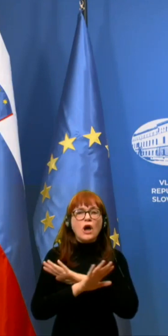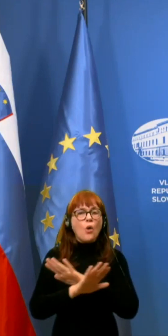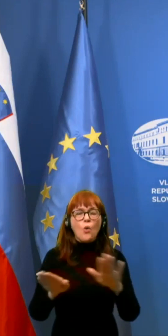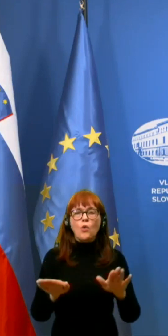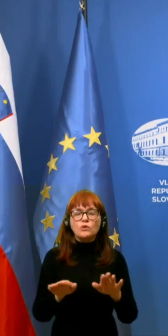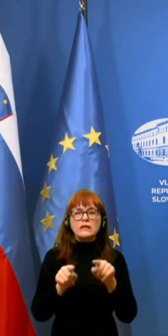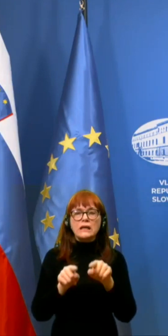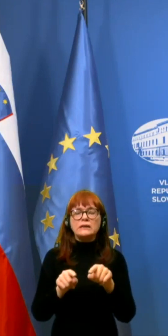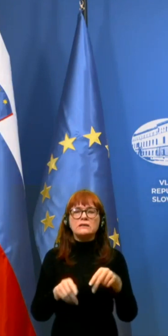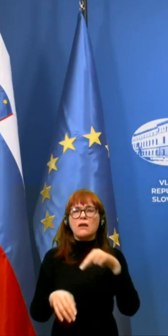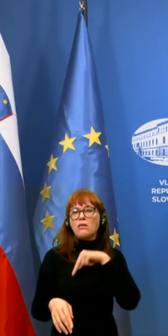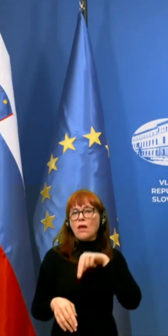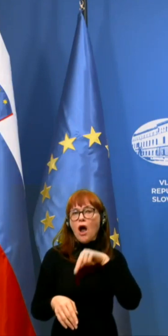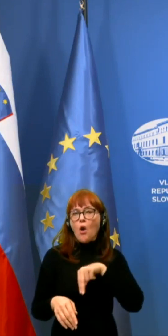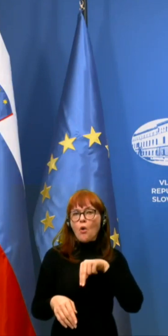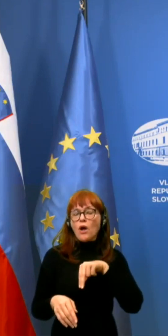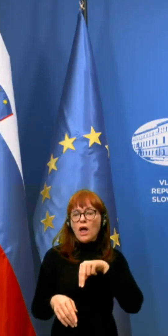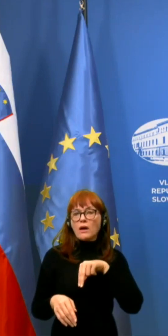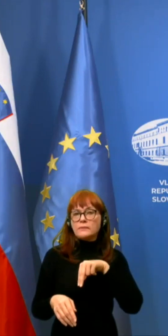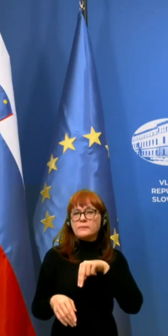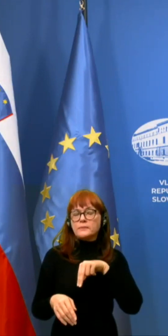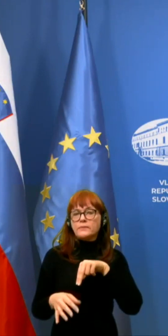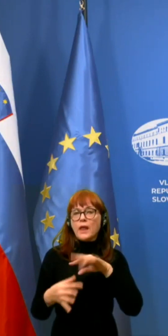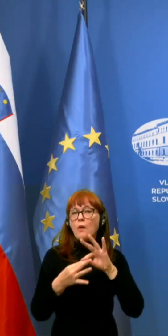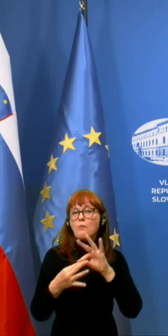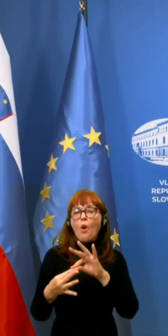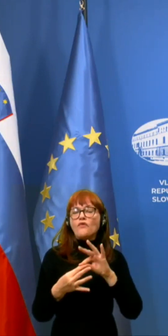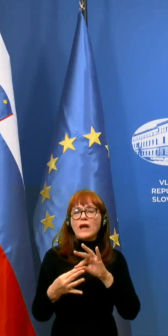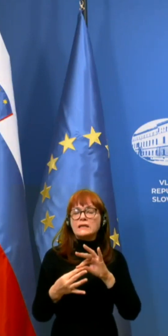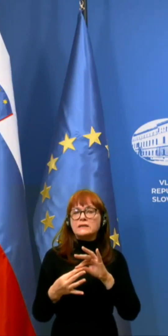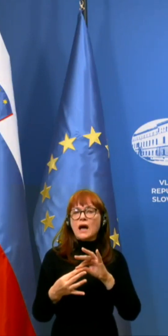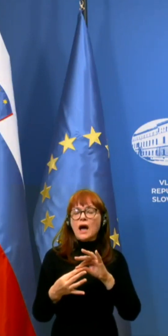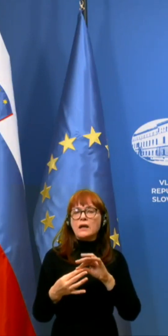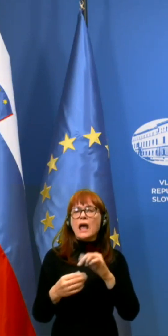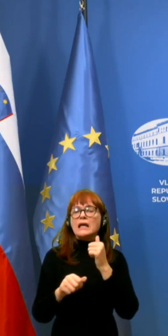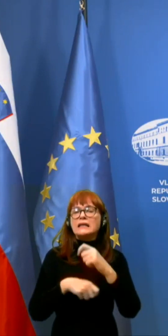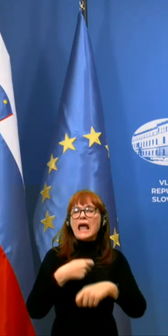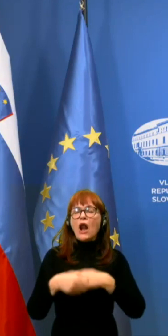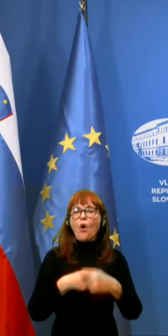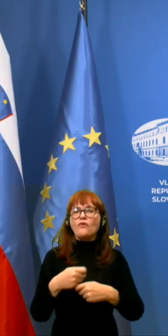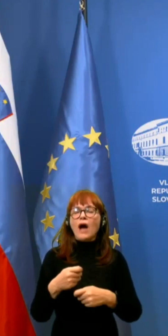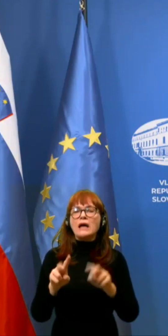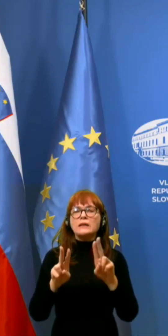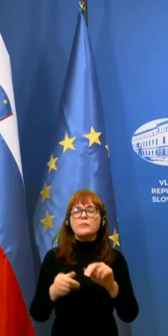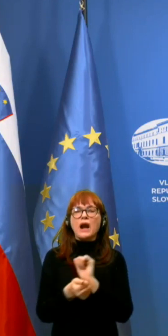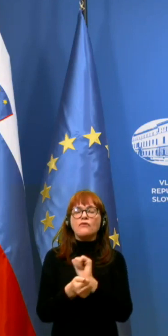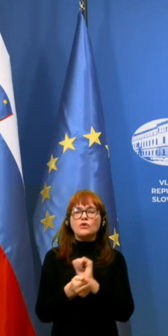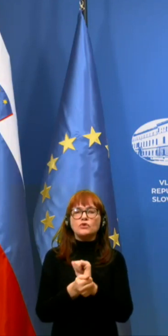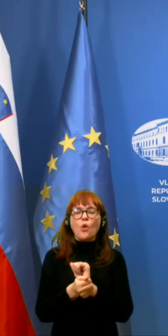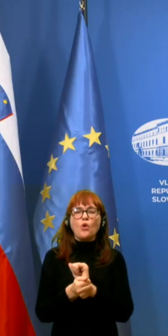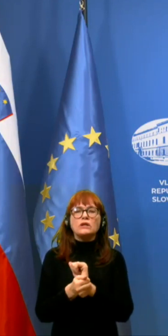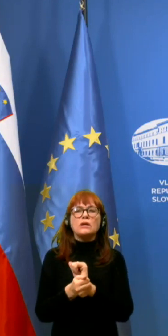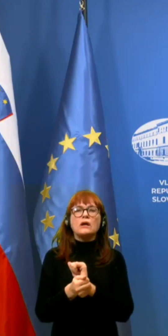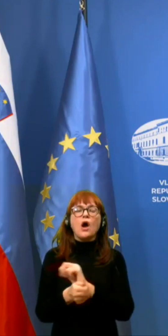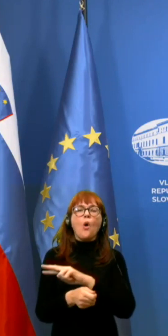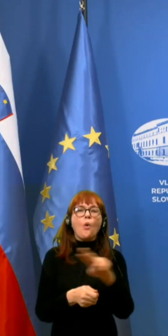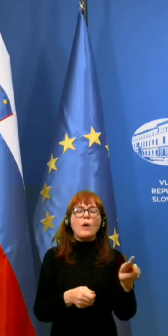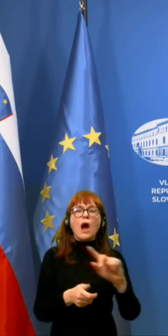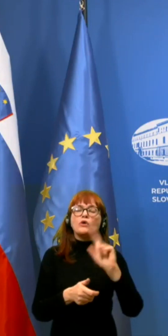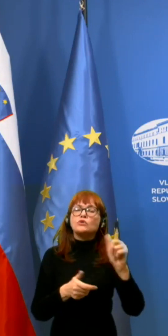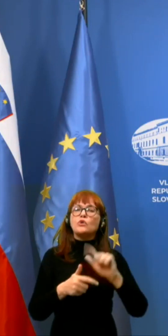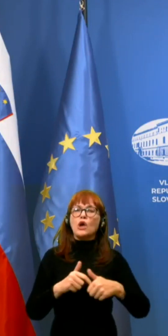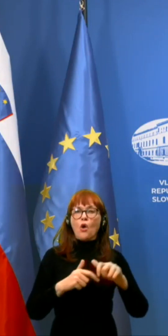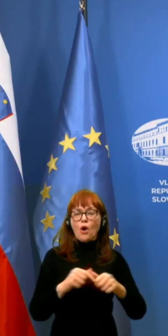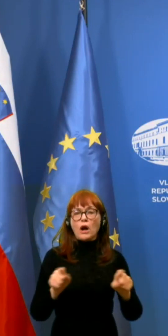tiste naloge, ki so povezane z delovanjem pravosodnih, upravnih in drugih organov, kot